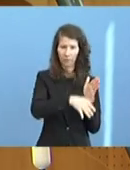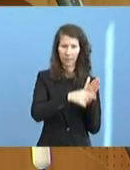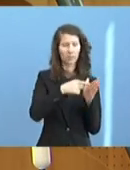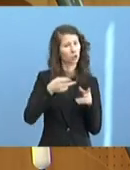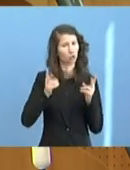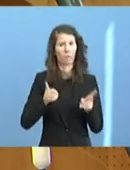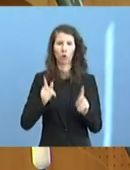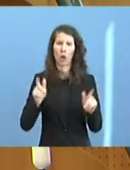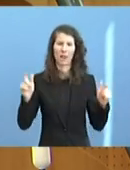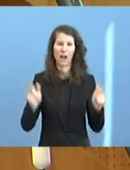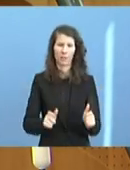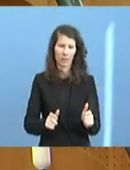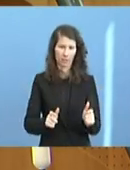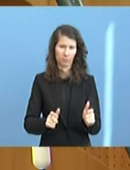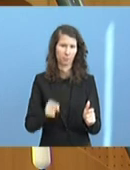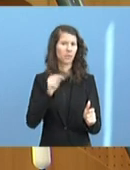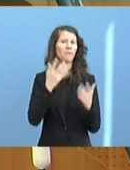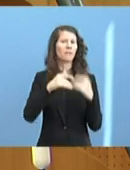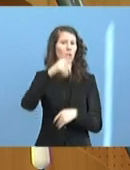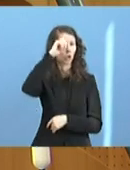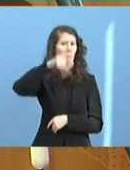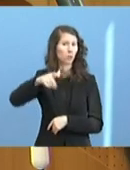Wie viele Deutsche betrifft das?